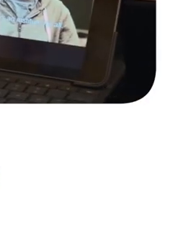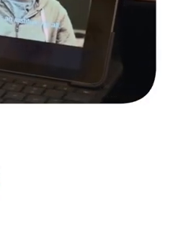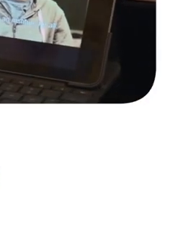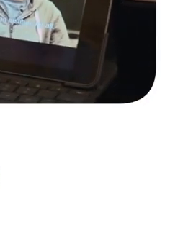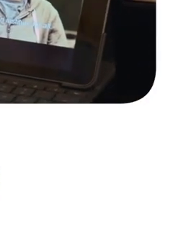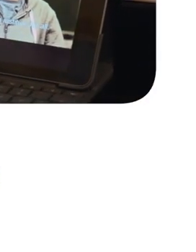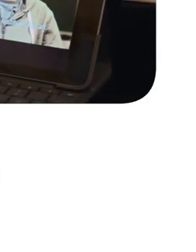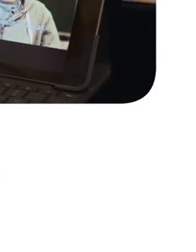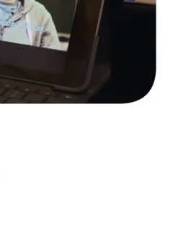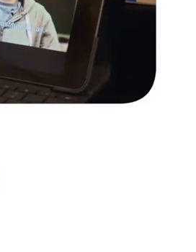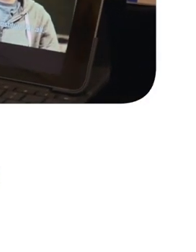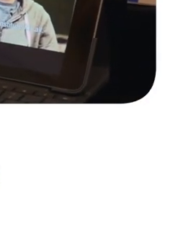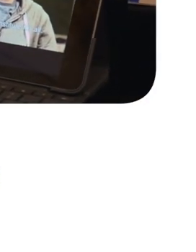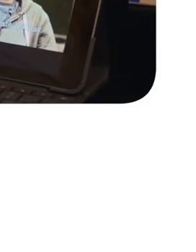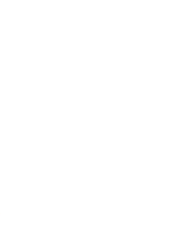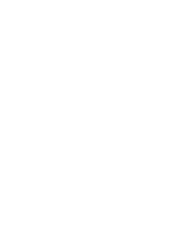Untertitelung. BR 2018